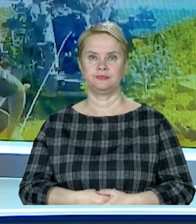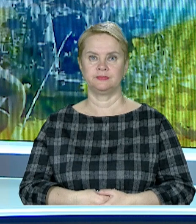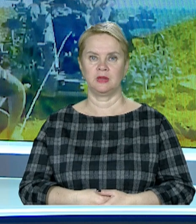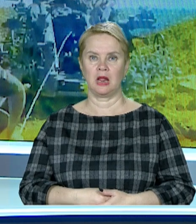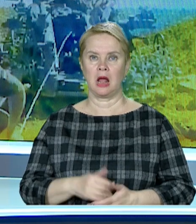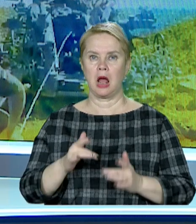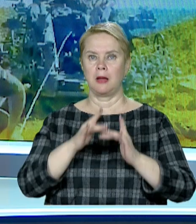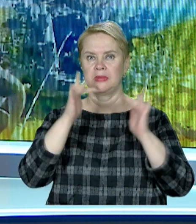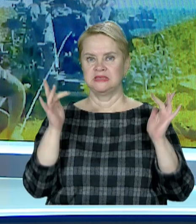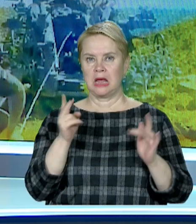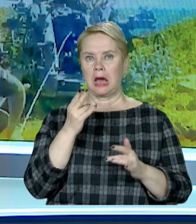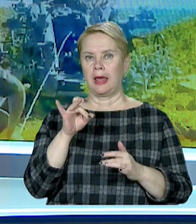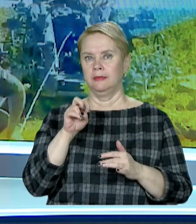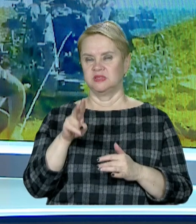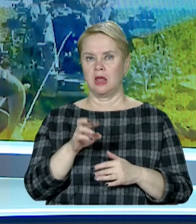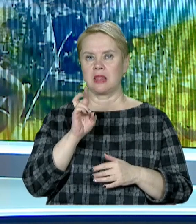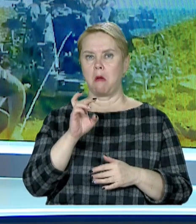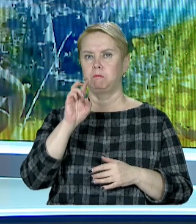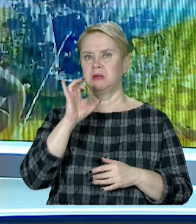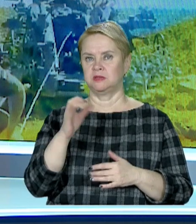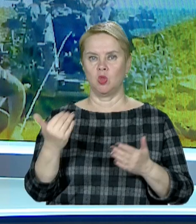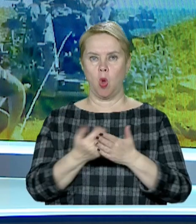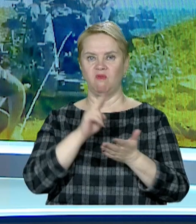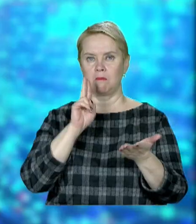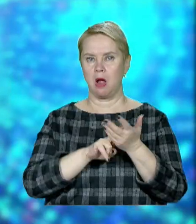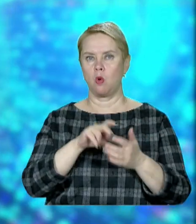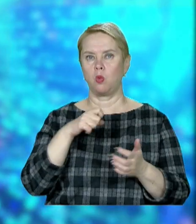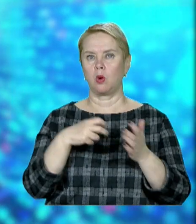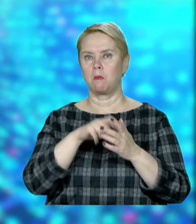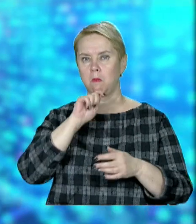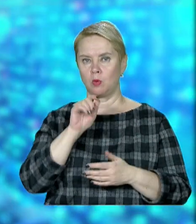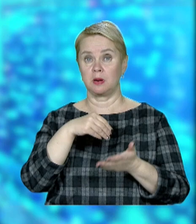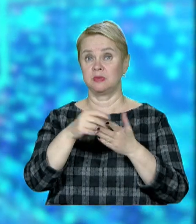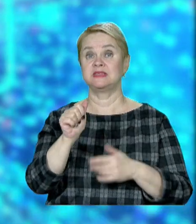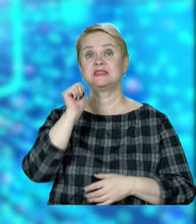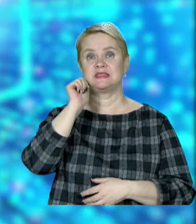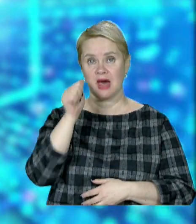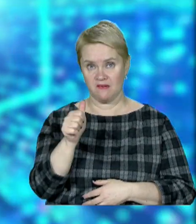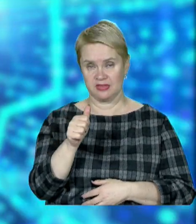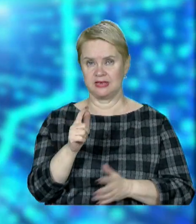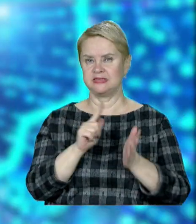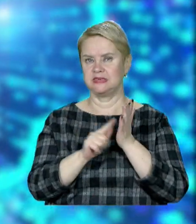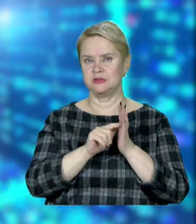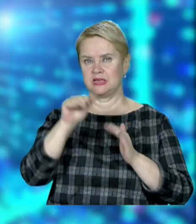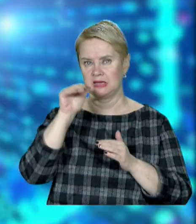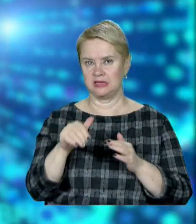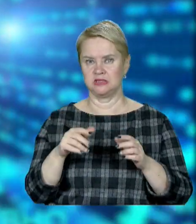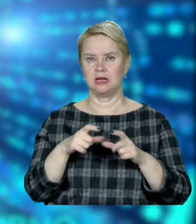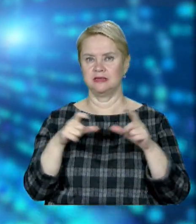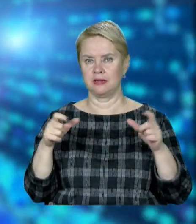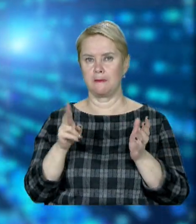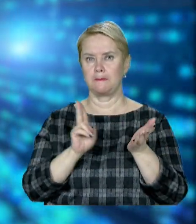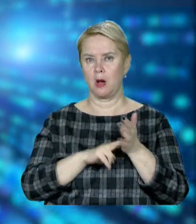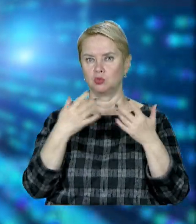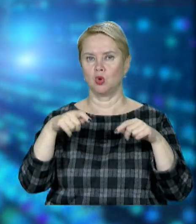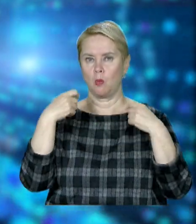Кримський міст – на біз. Укрпошта випускає нову марку. Придбати її можна буде вже завтра. Понад 70 тисяч листів марки